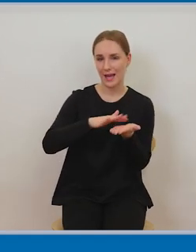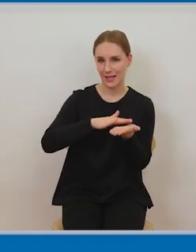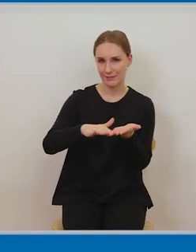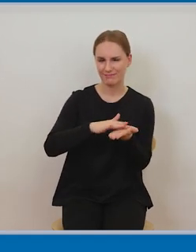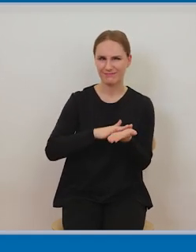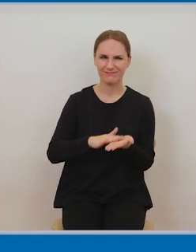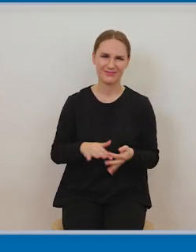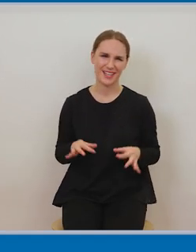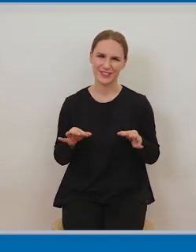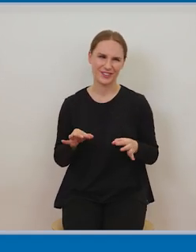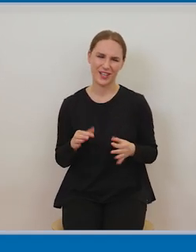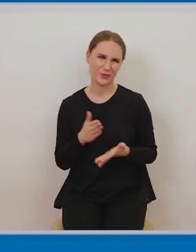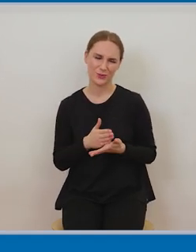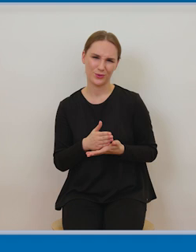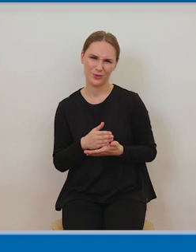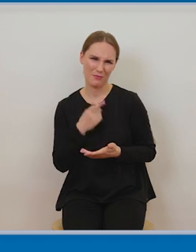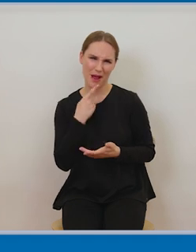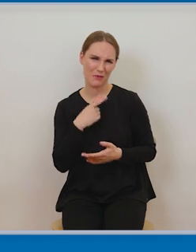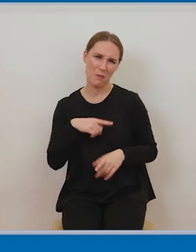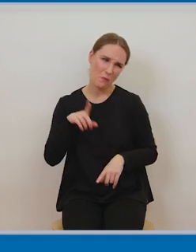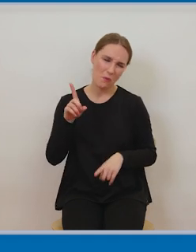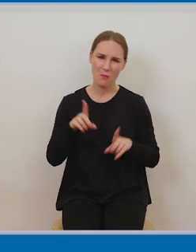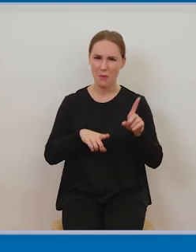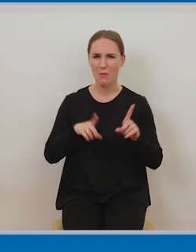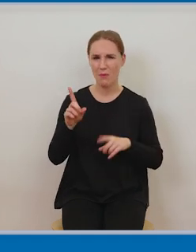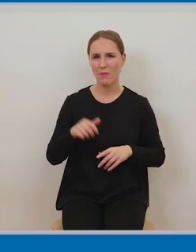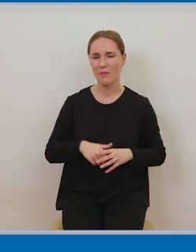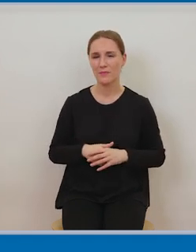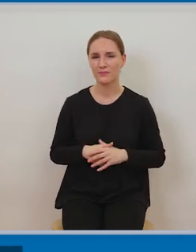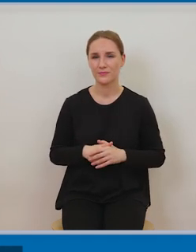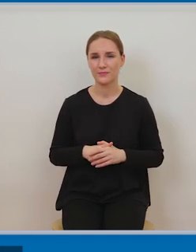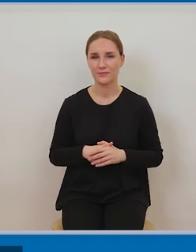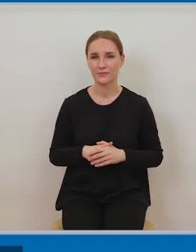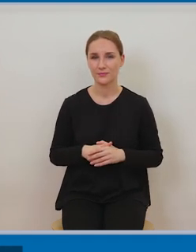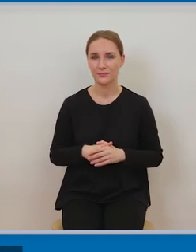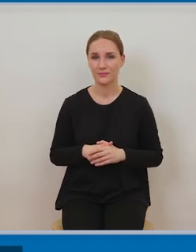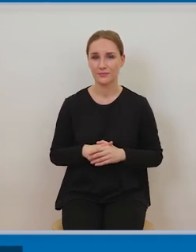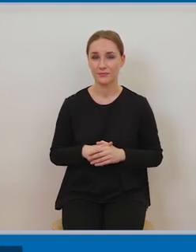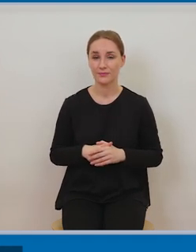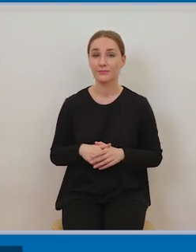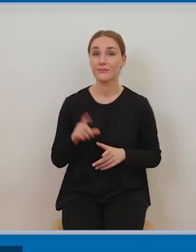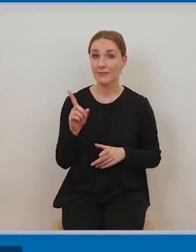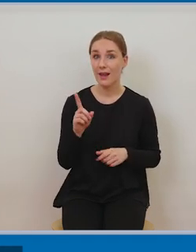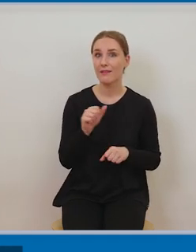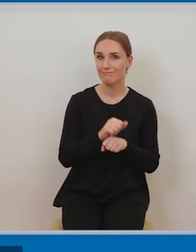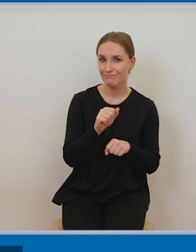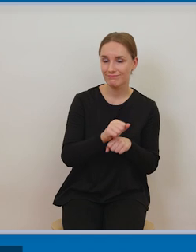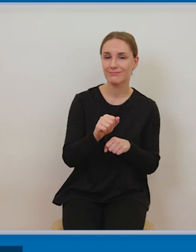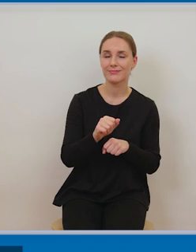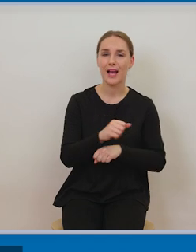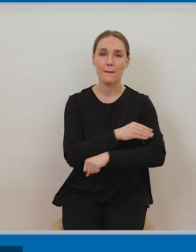rzetelny, rzeczywiście wskazywał na te istotne elementy utworu, których osoby z niepełnosprawnością